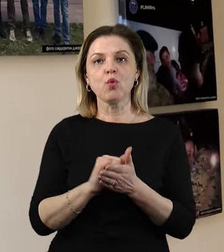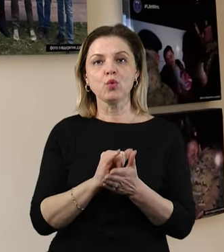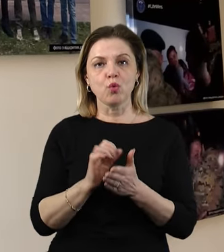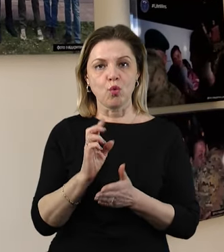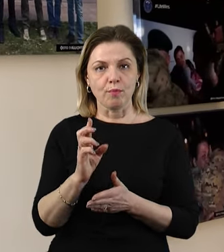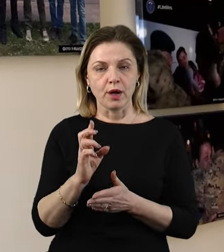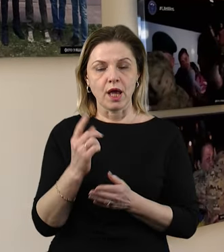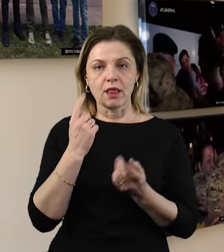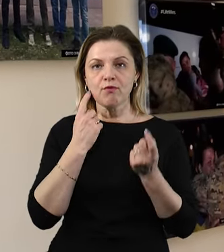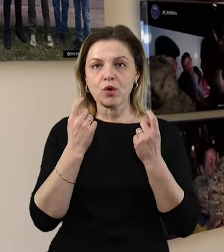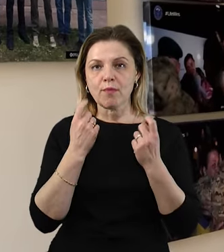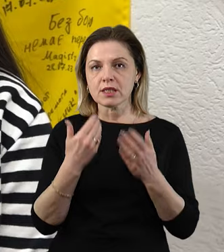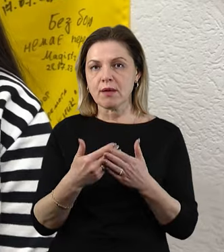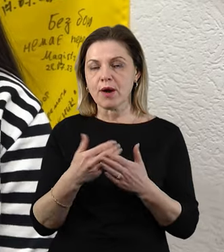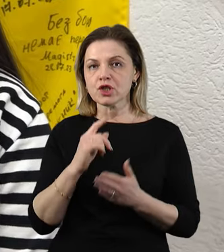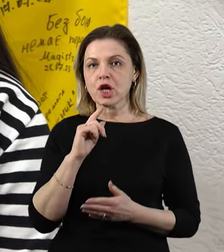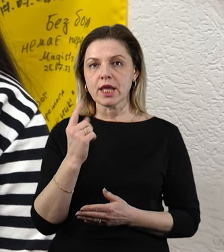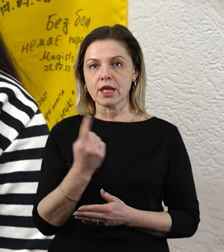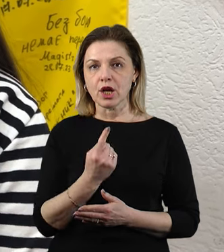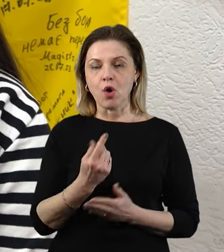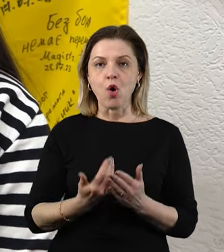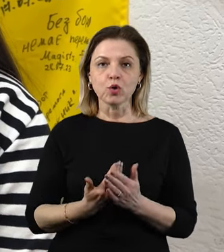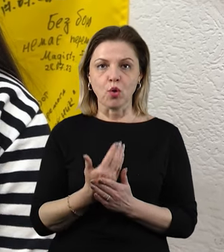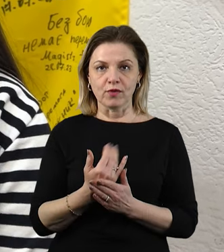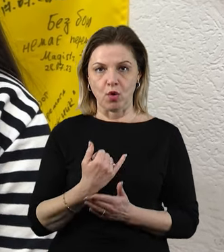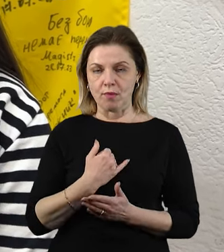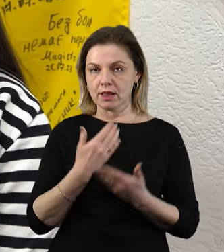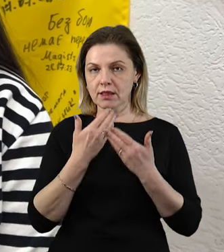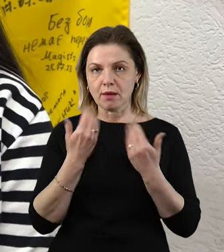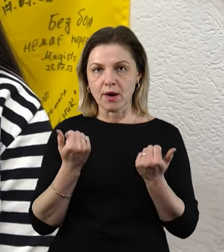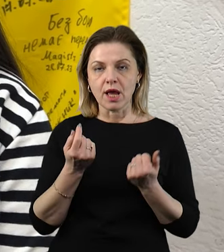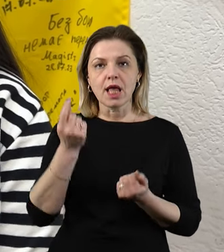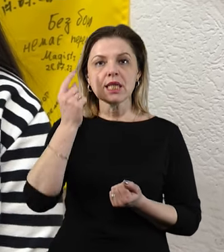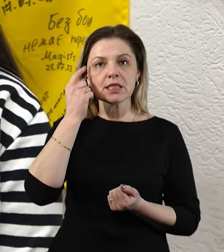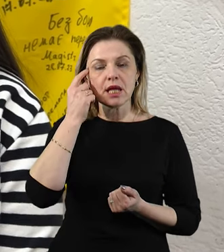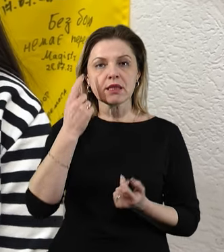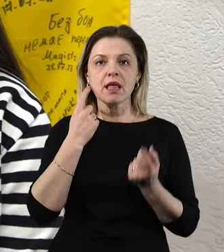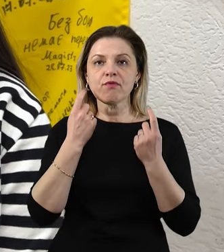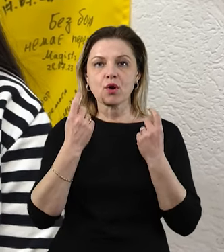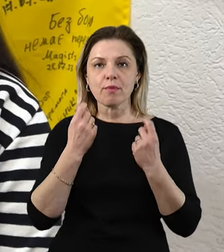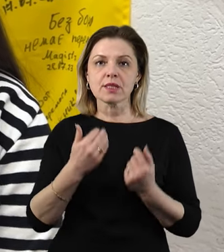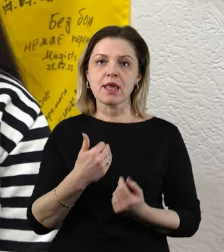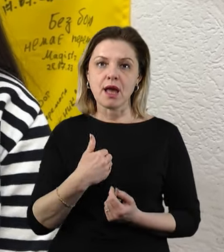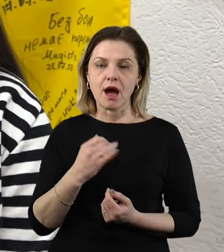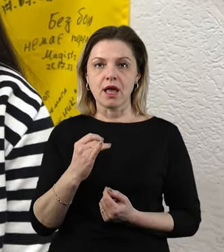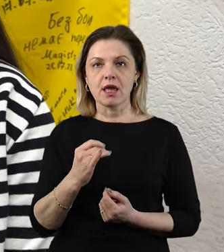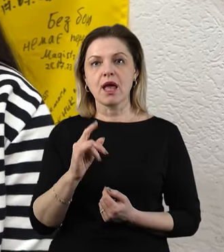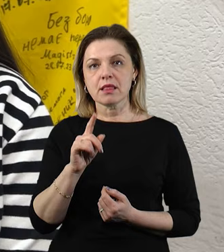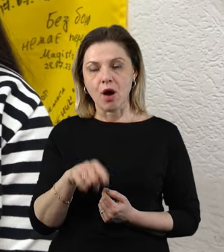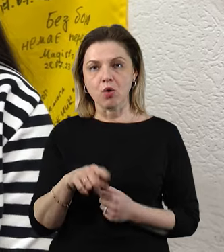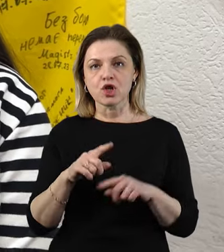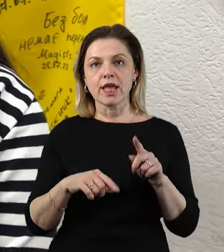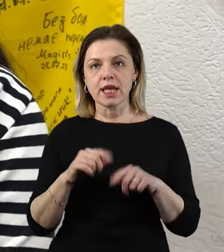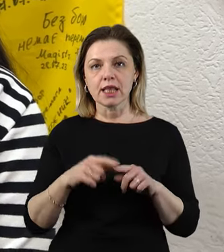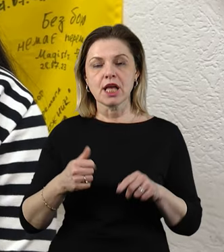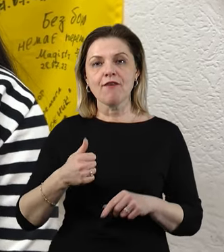-каналі. Інформації майже рік у мене оновленої немає. Ми дізнаємося інформацію, я і також рідні